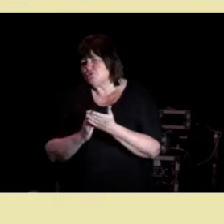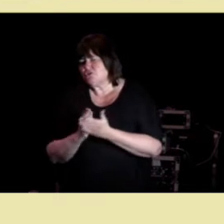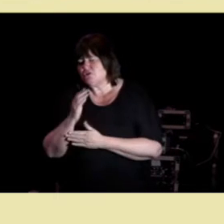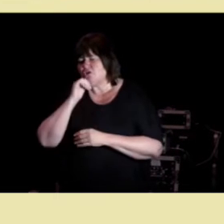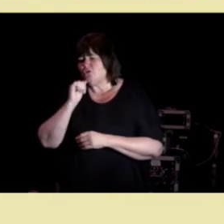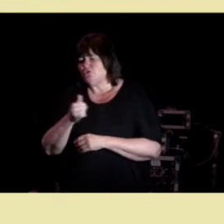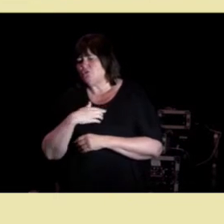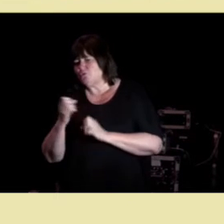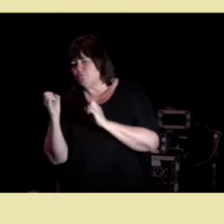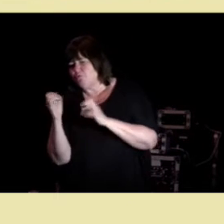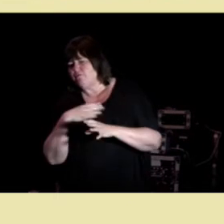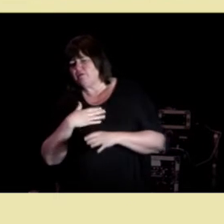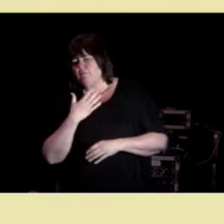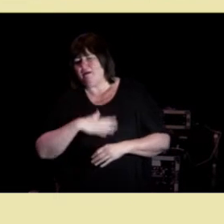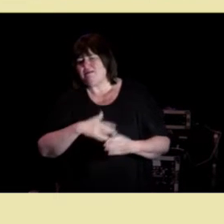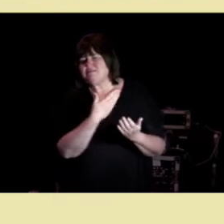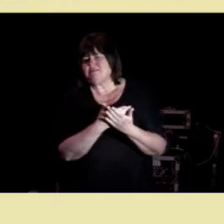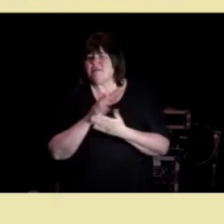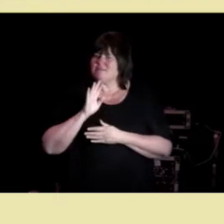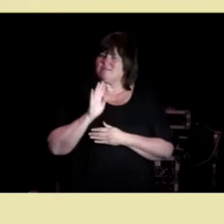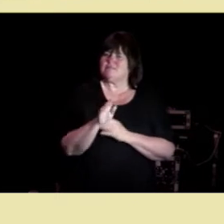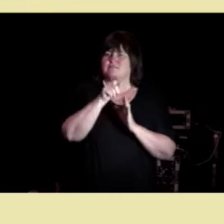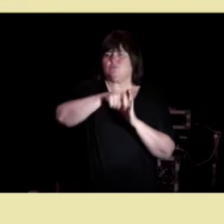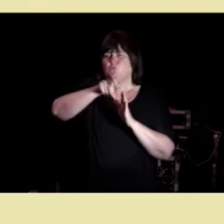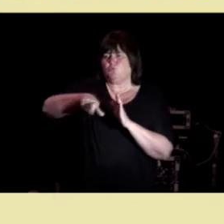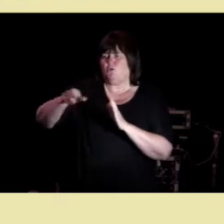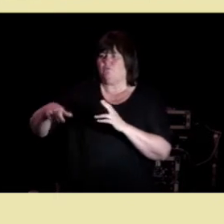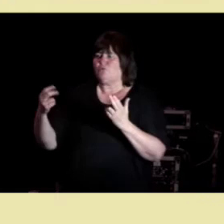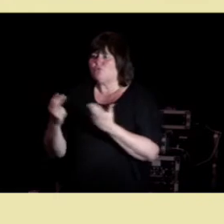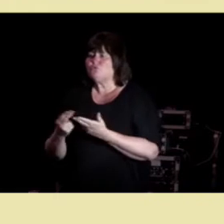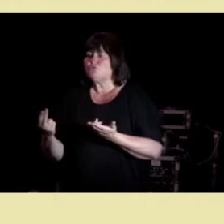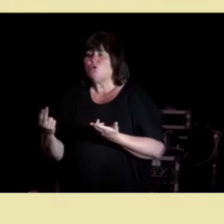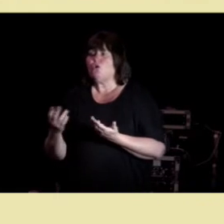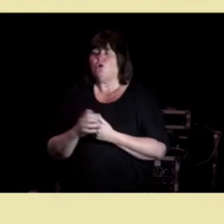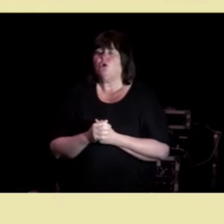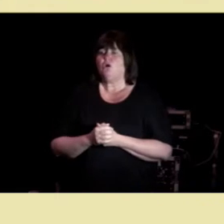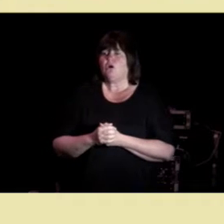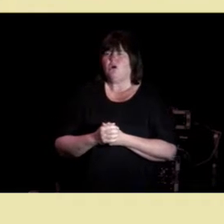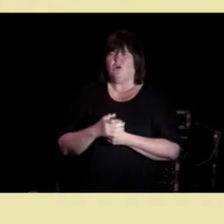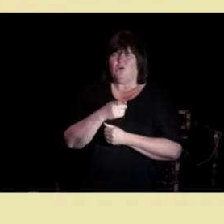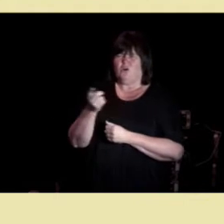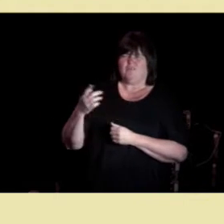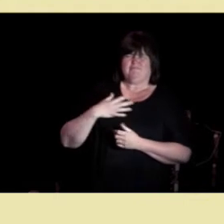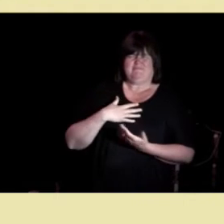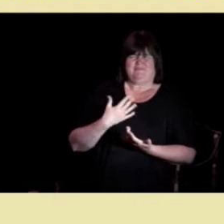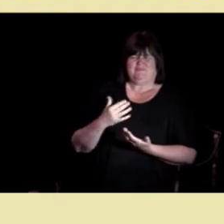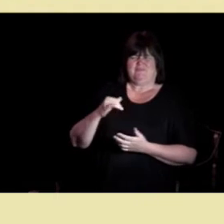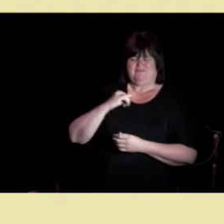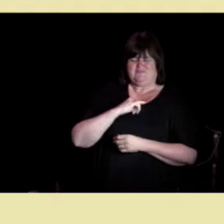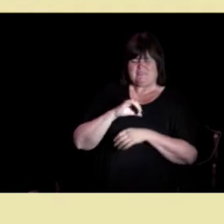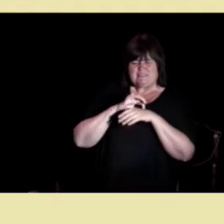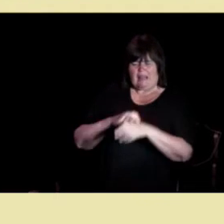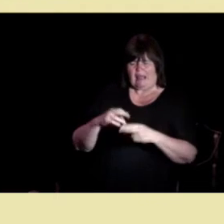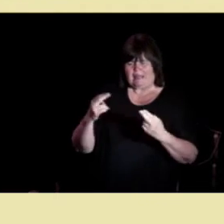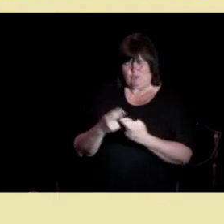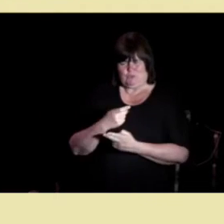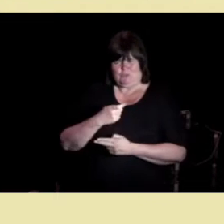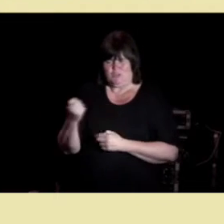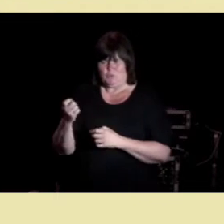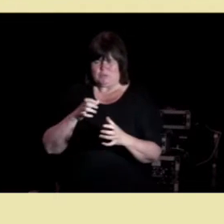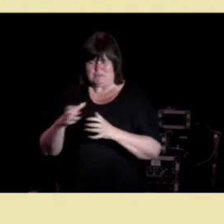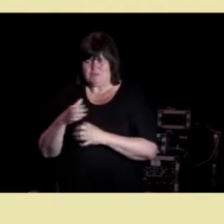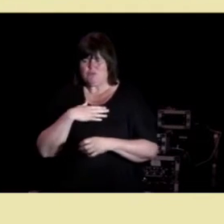utøvere også og hvordan tror dere forresten det vil virke om legen også i noen situasjoner må